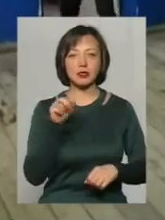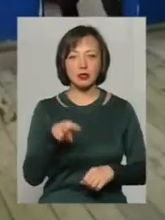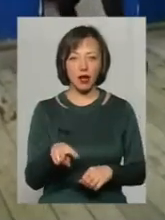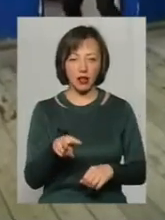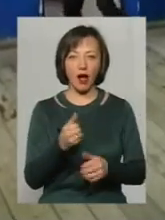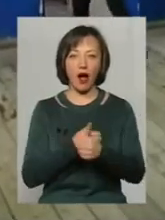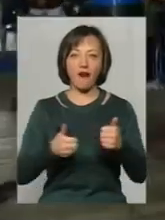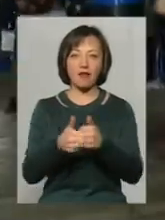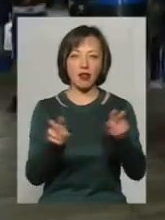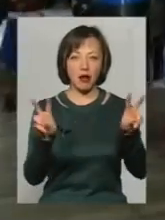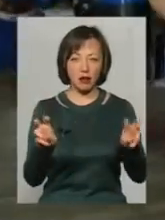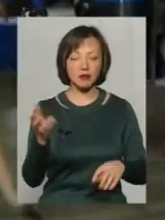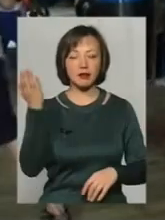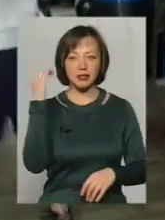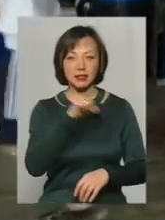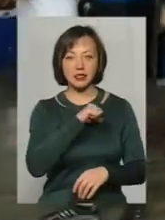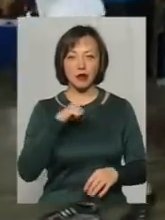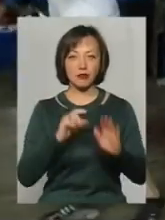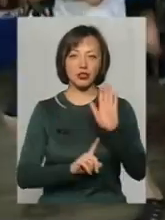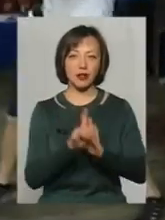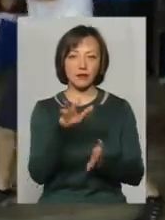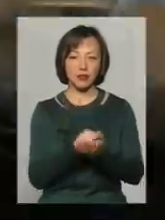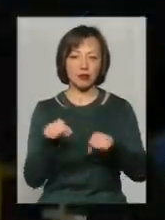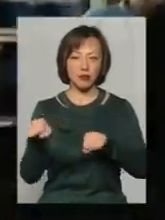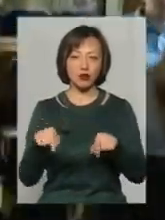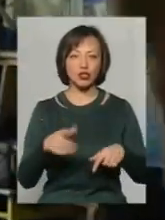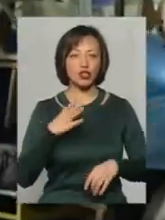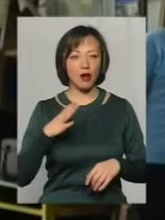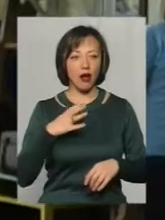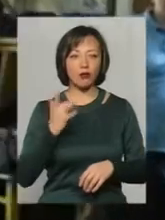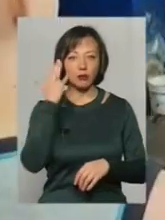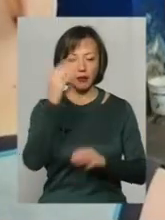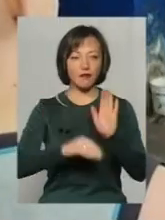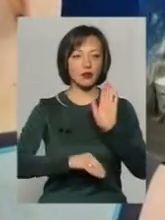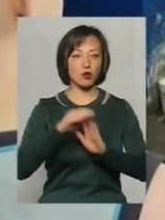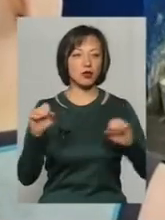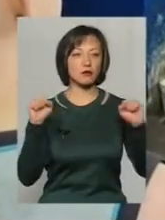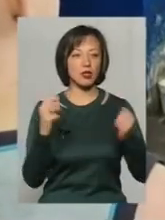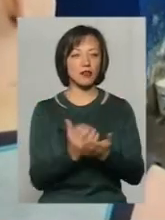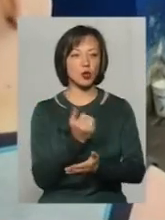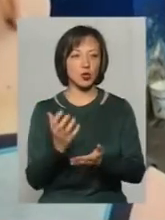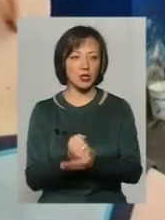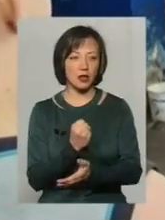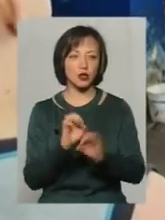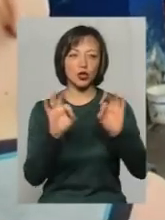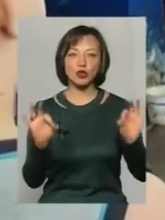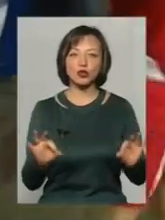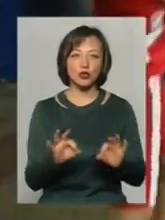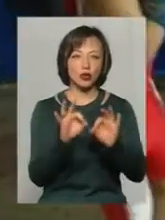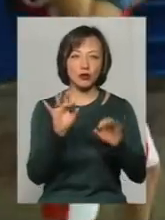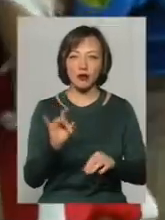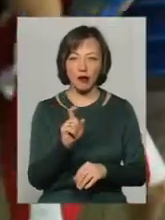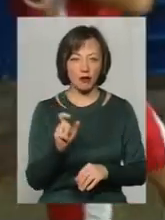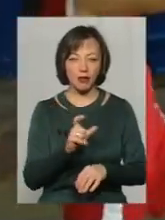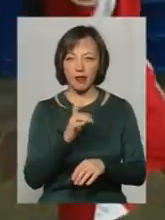«Авангарду», де колись сам починав займатися боксом. Тут його чекають ті, хто мріє про високі спортивні досягнення. Жодного разу, запевняє